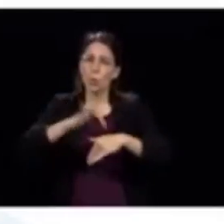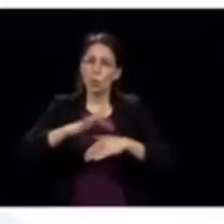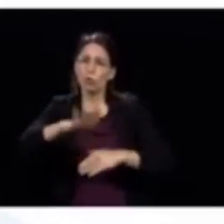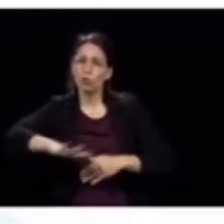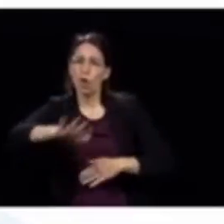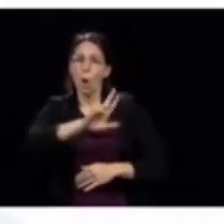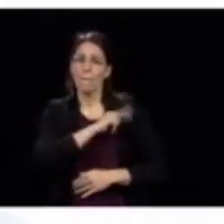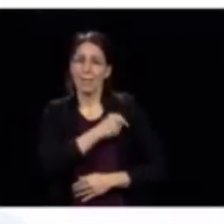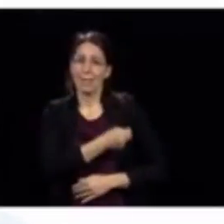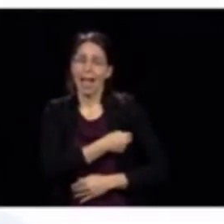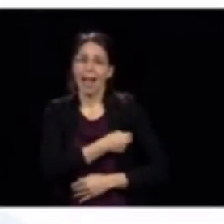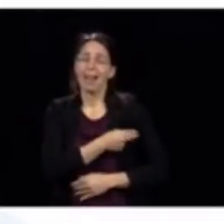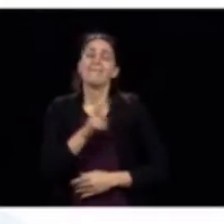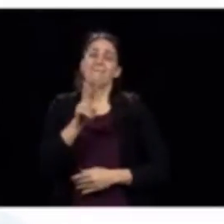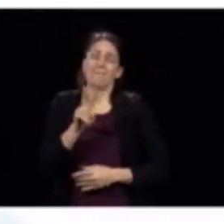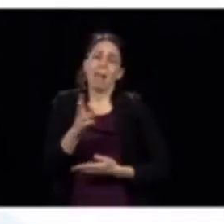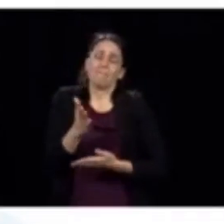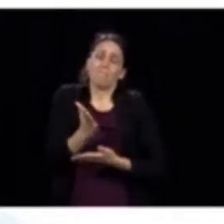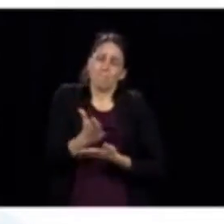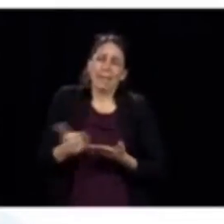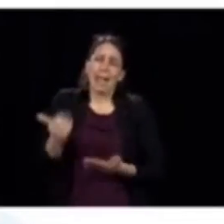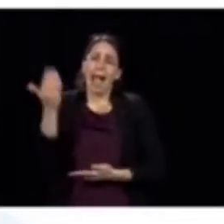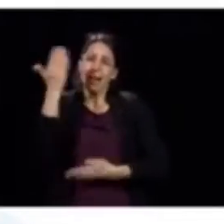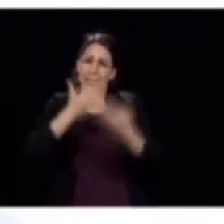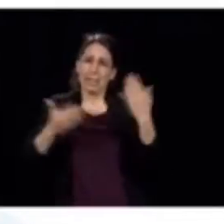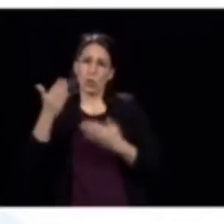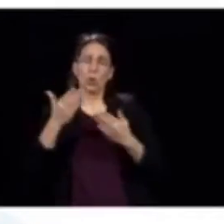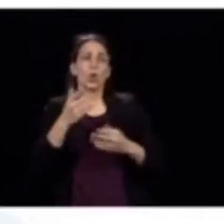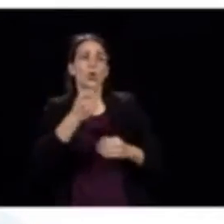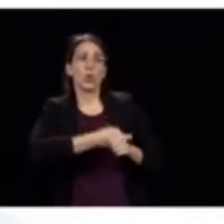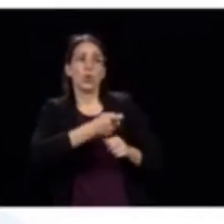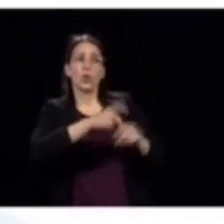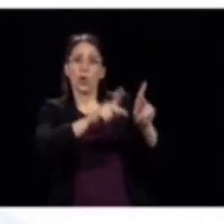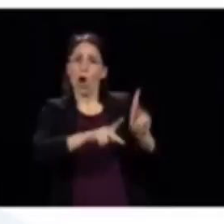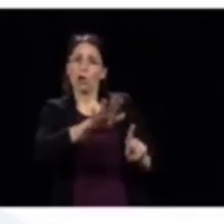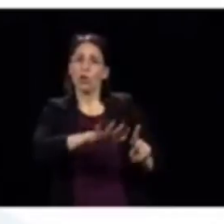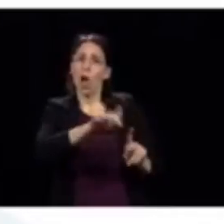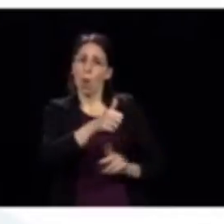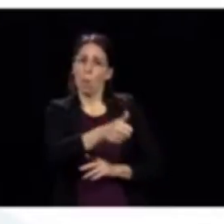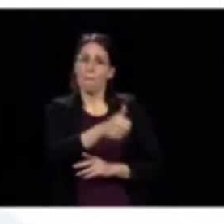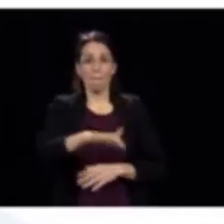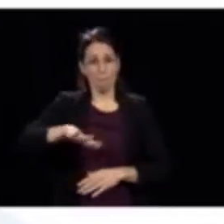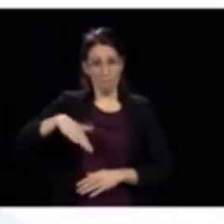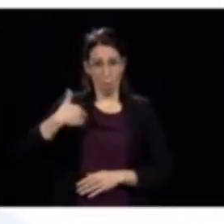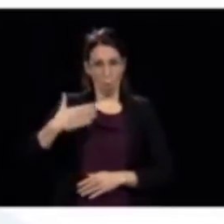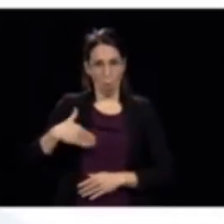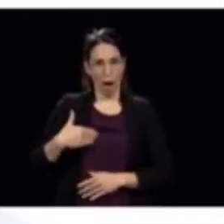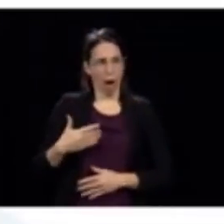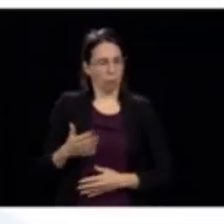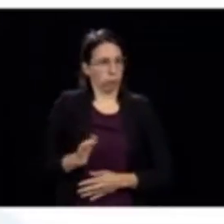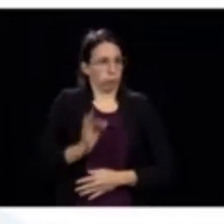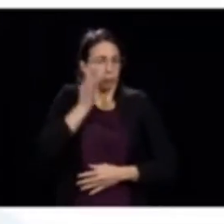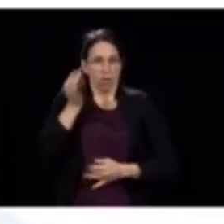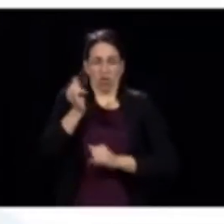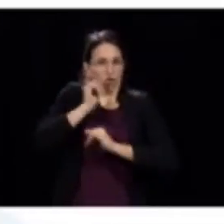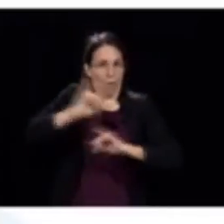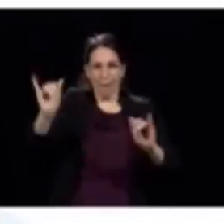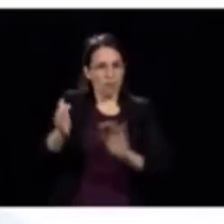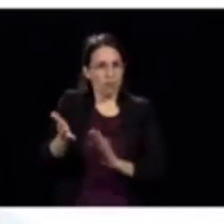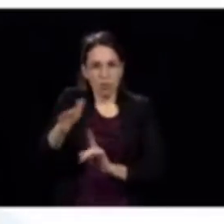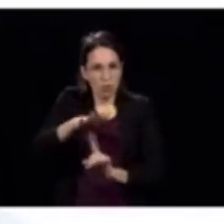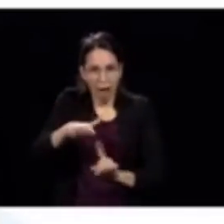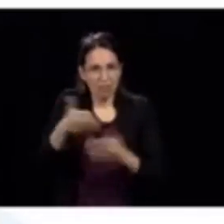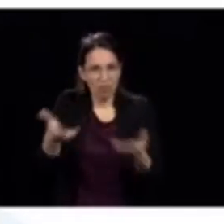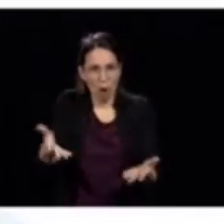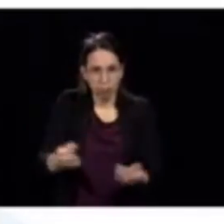'effectivement, il y a des inquiétudes de la part des médecins parce que c'est vraiment une situation inédite. Mais